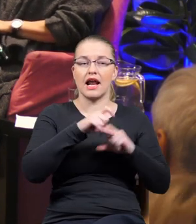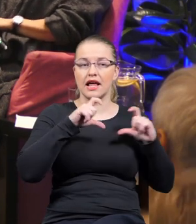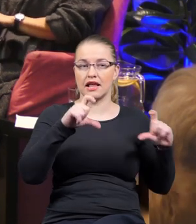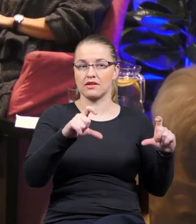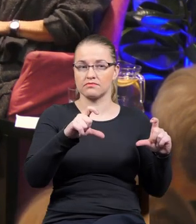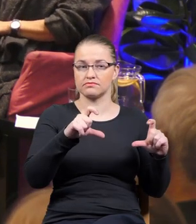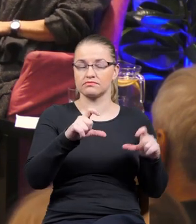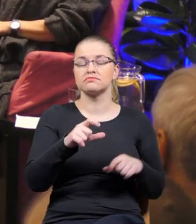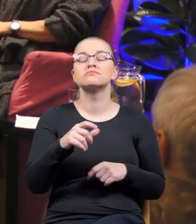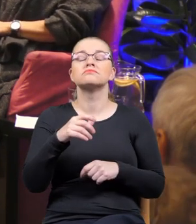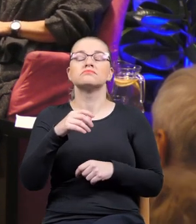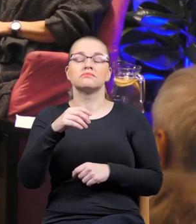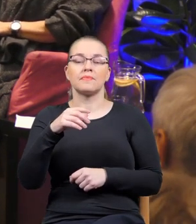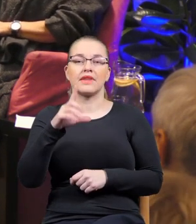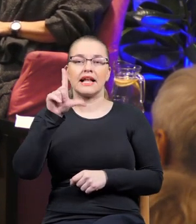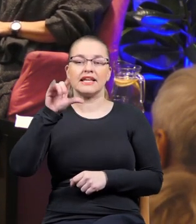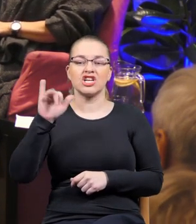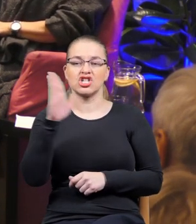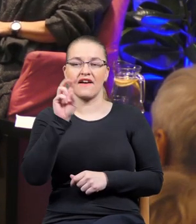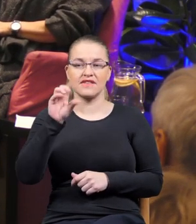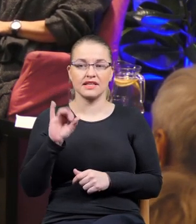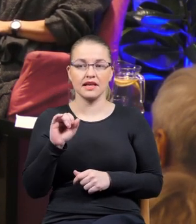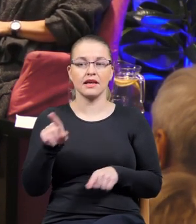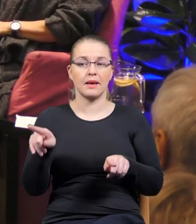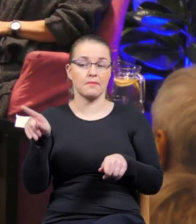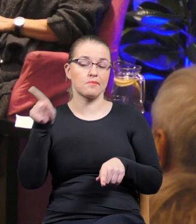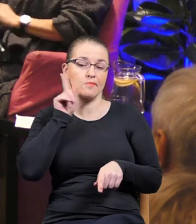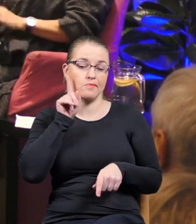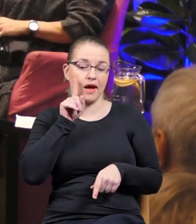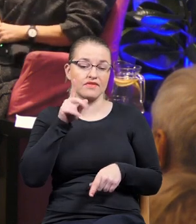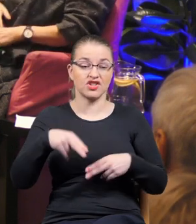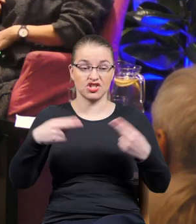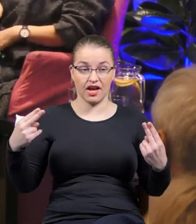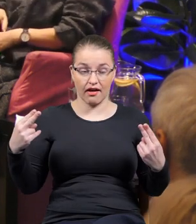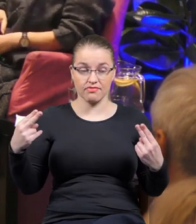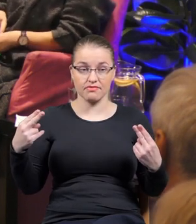i pan dziekan Wydziału Filologicznego, Arkadiusz Lewicki.